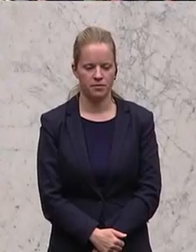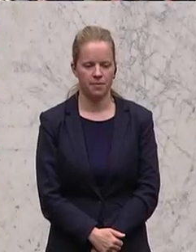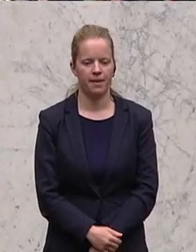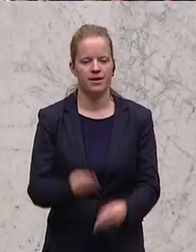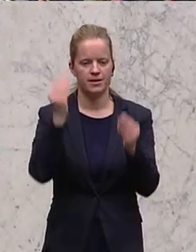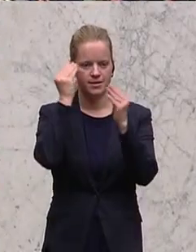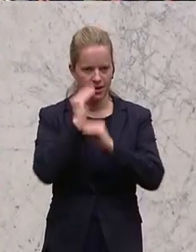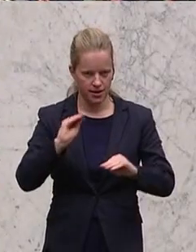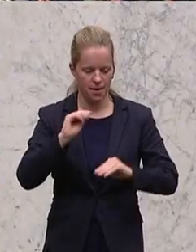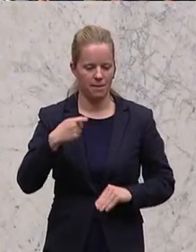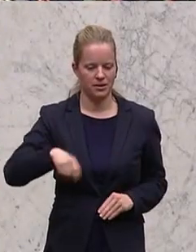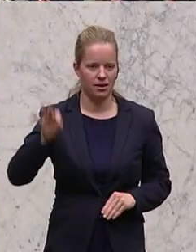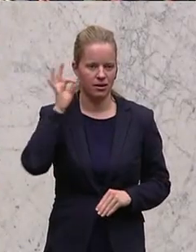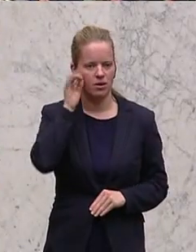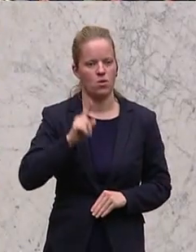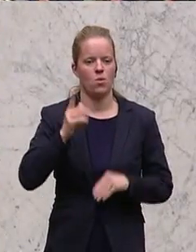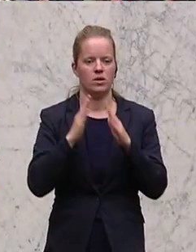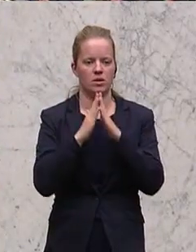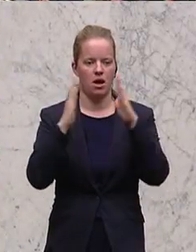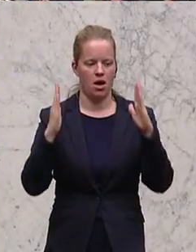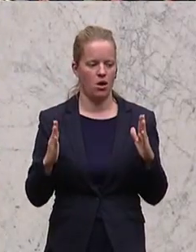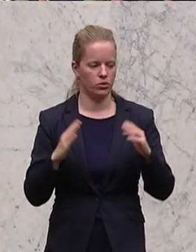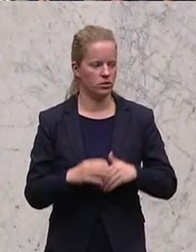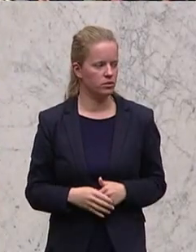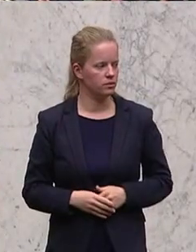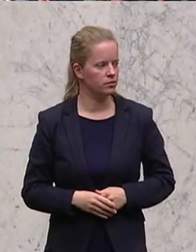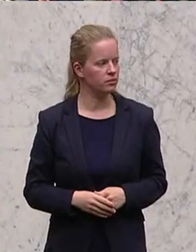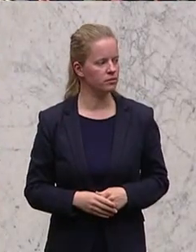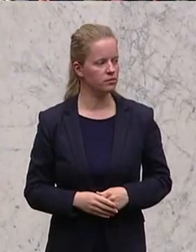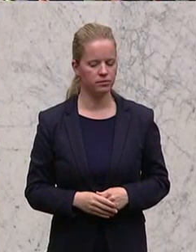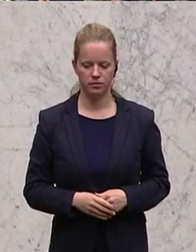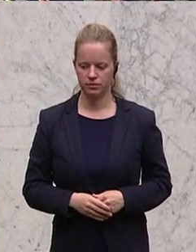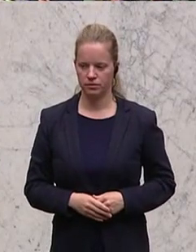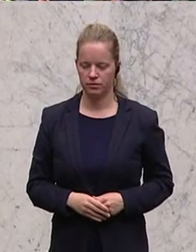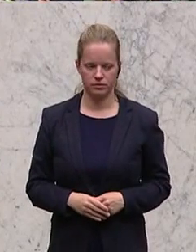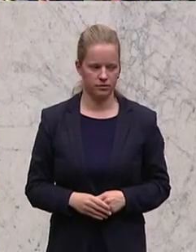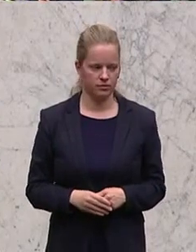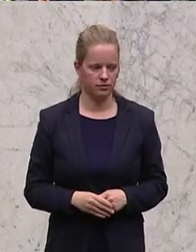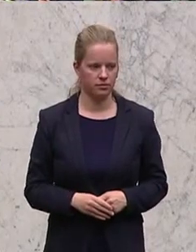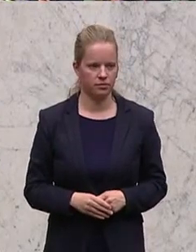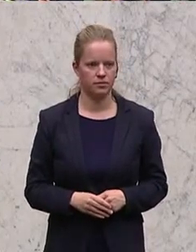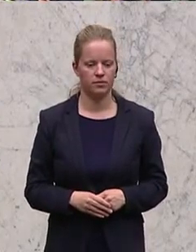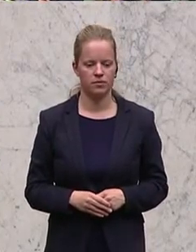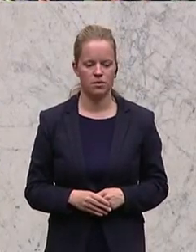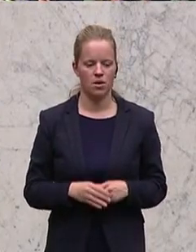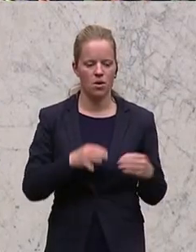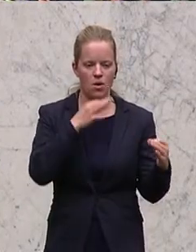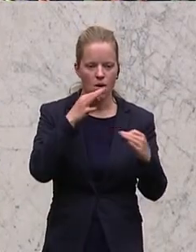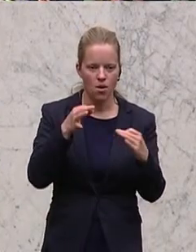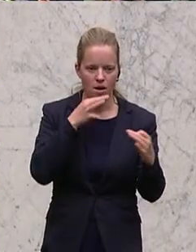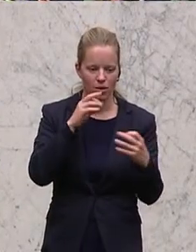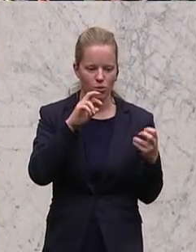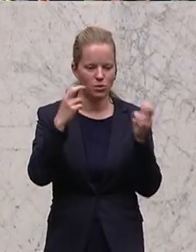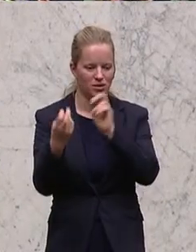Erster Redner zu diesem Tagesordnungspunkt ist Peter Wittmann, Verfassungssprecher der SPÖ. Zur Umsetzung der Schritte der Enquete Direkte